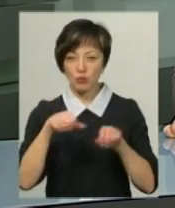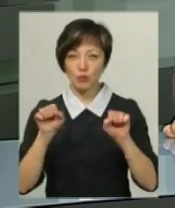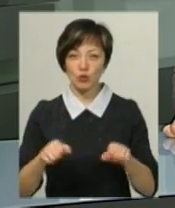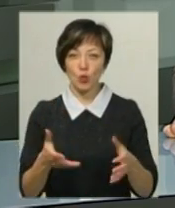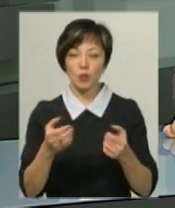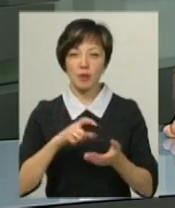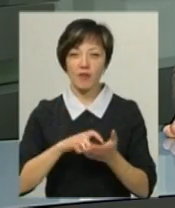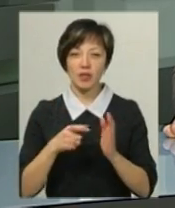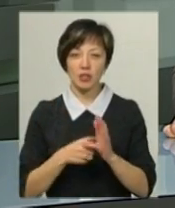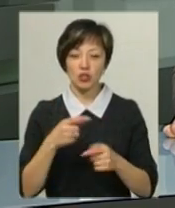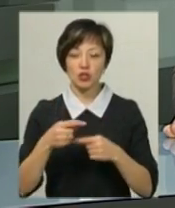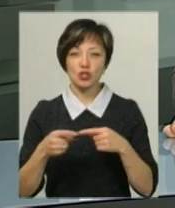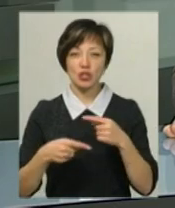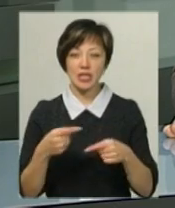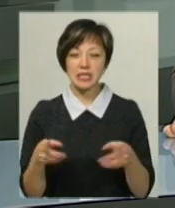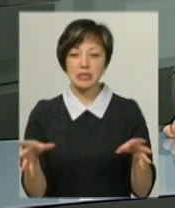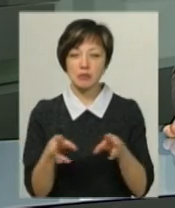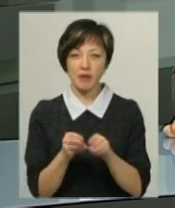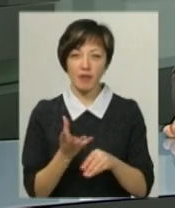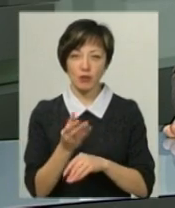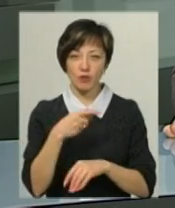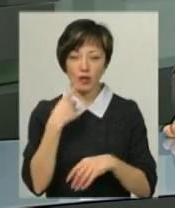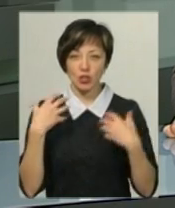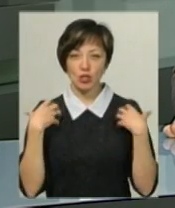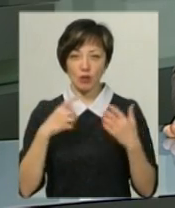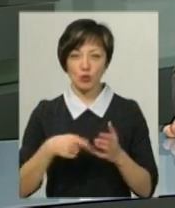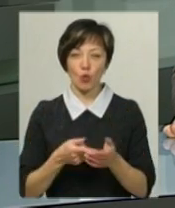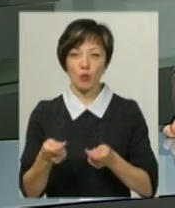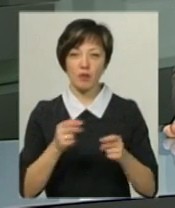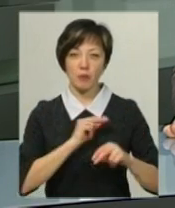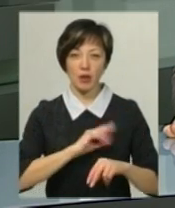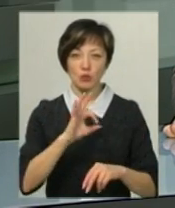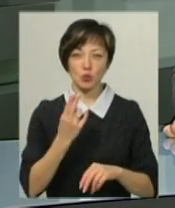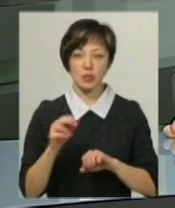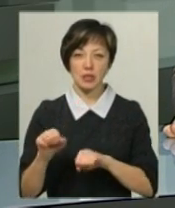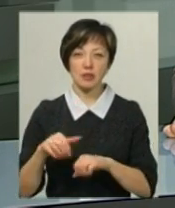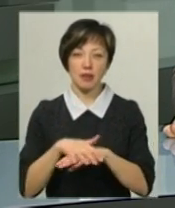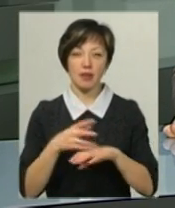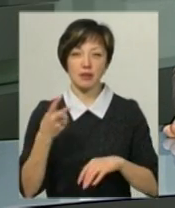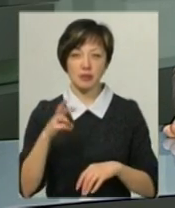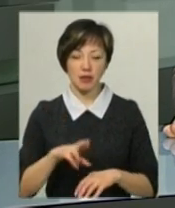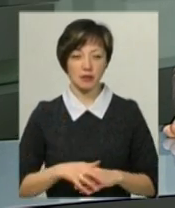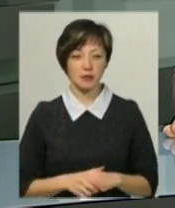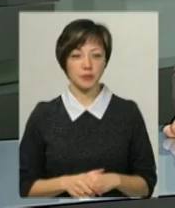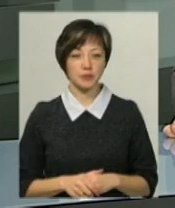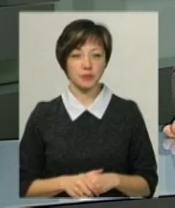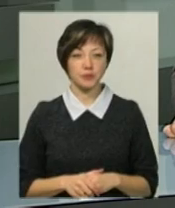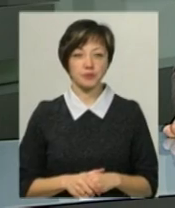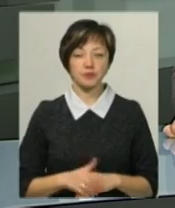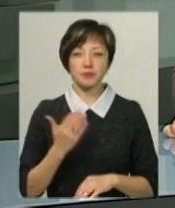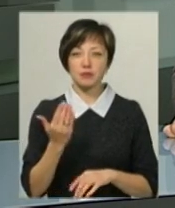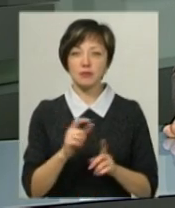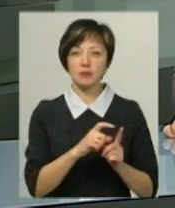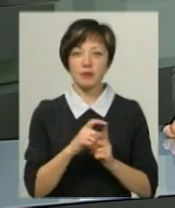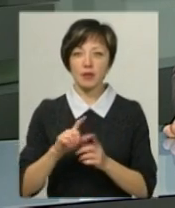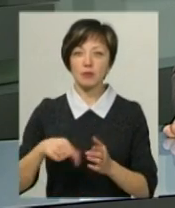отримати квартиру через співфінансування, каже начальник міського управління праці та соціального захисту населення Слов'ян Воронецький. За його